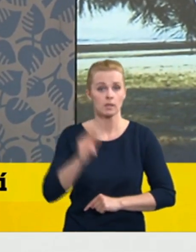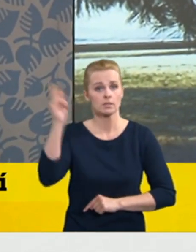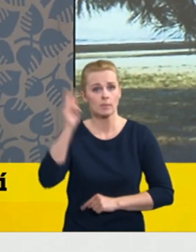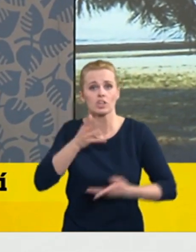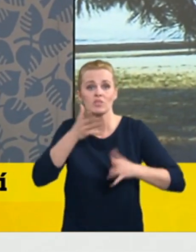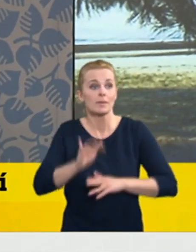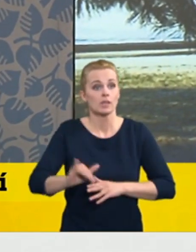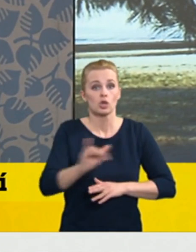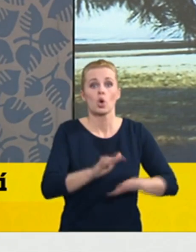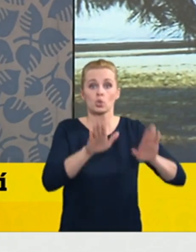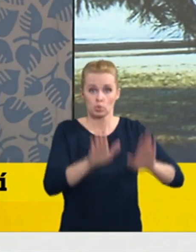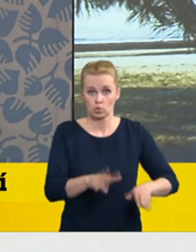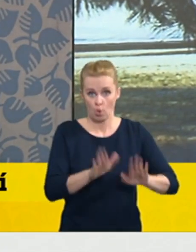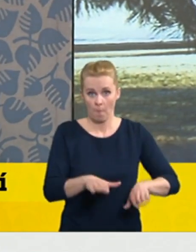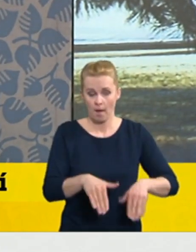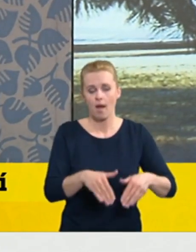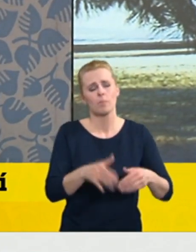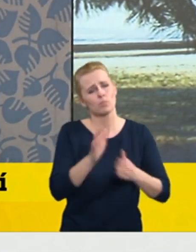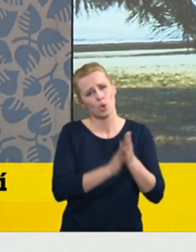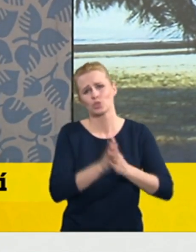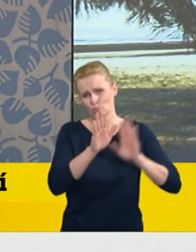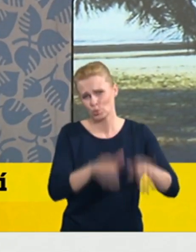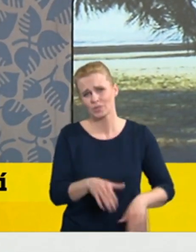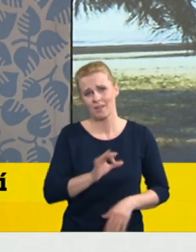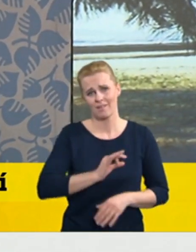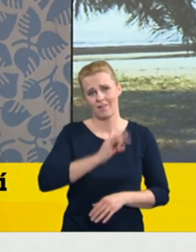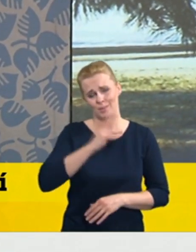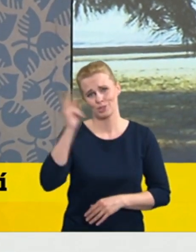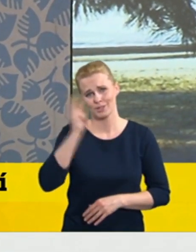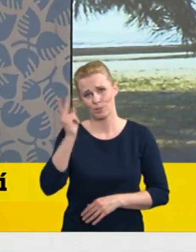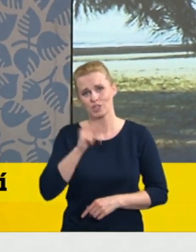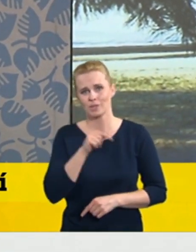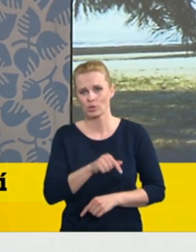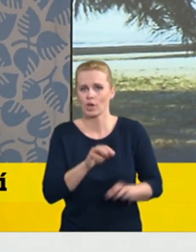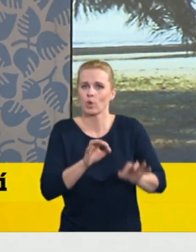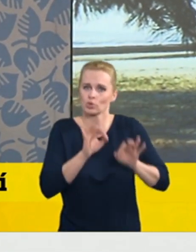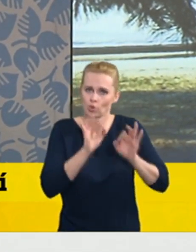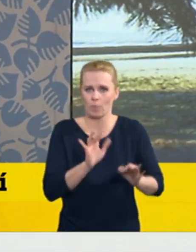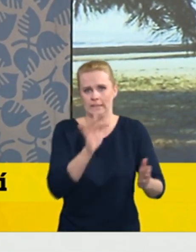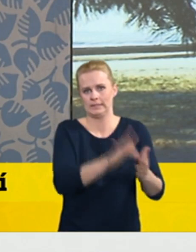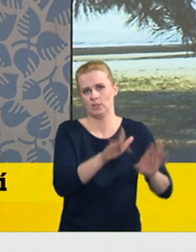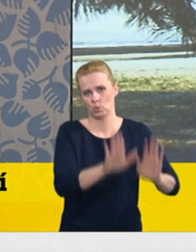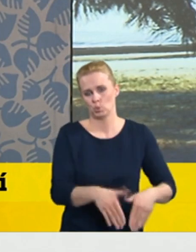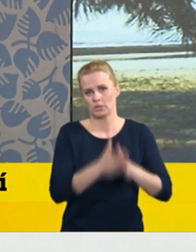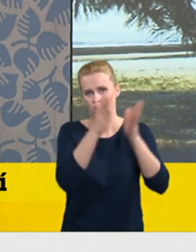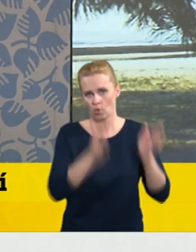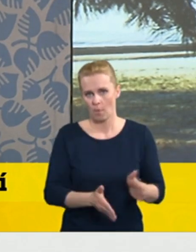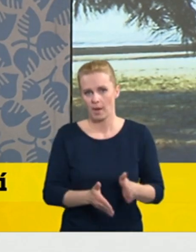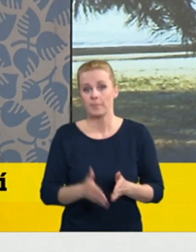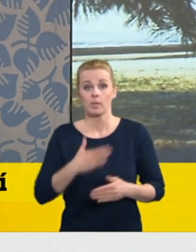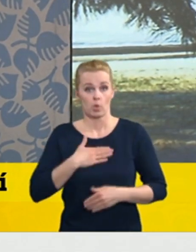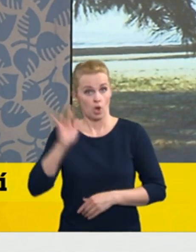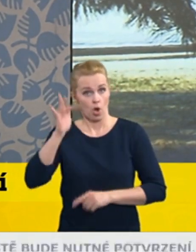zůstat na home office, aby to učinili, určitě to bude a je to dobrý krok a z toho odborného hlediska je nutno ho